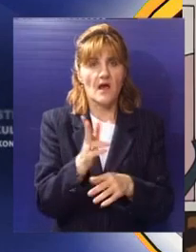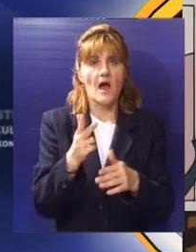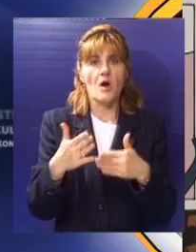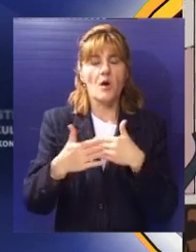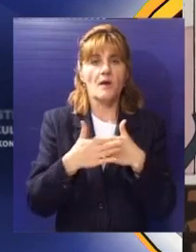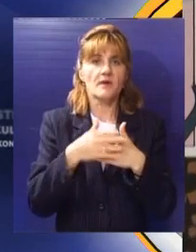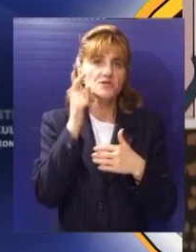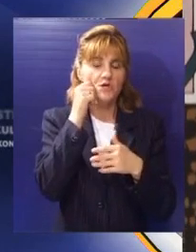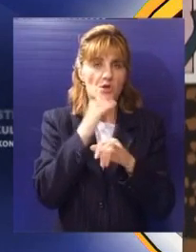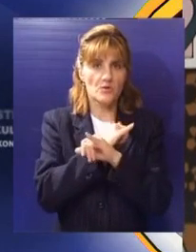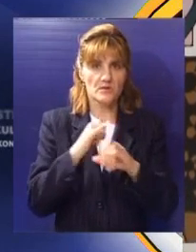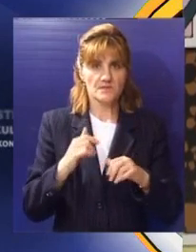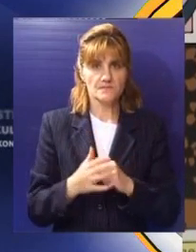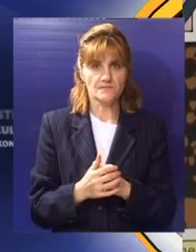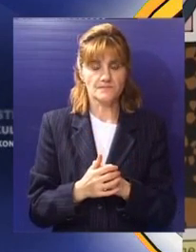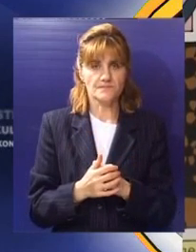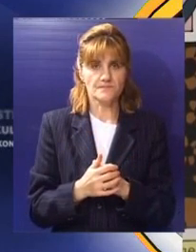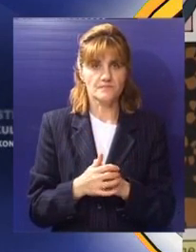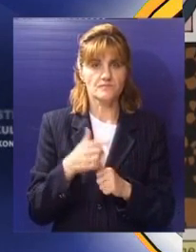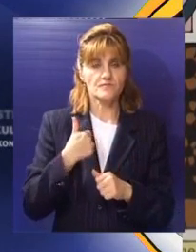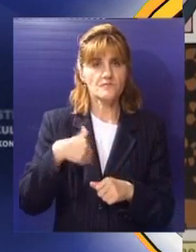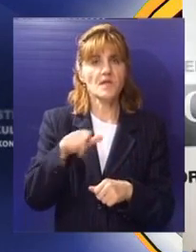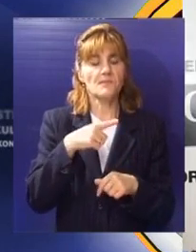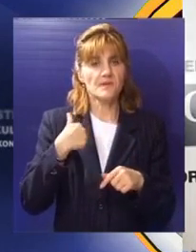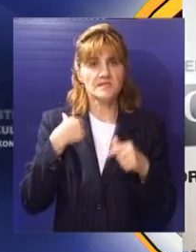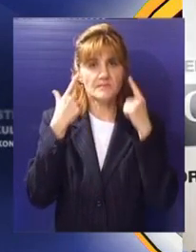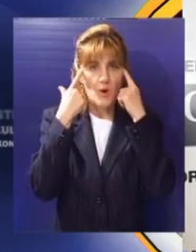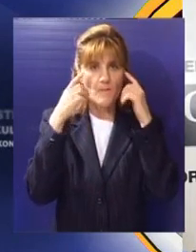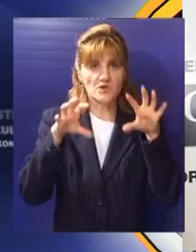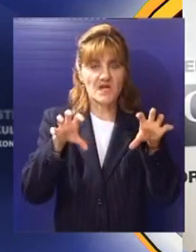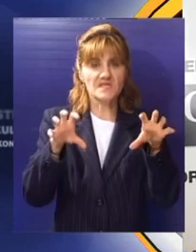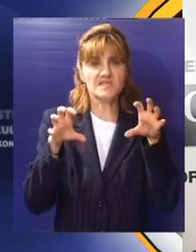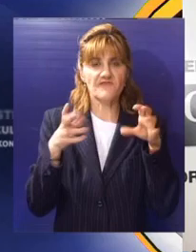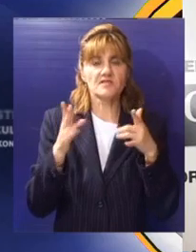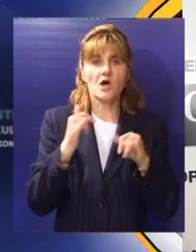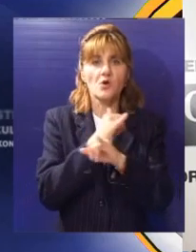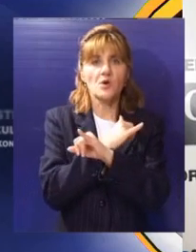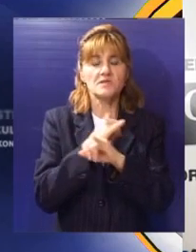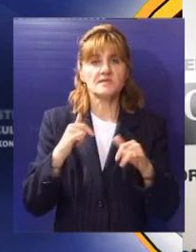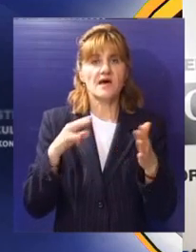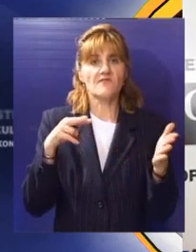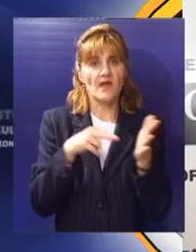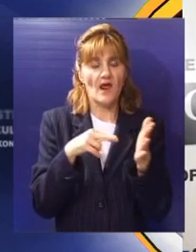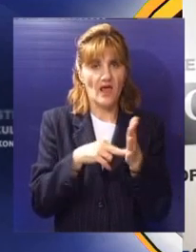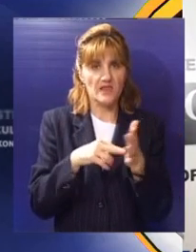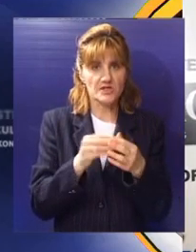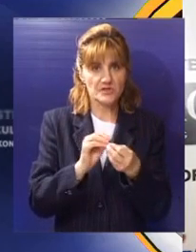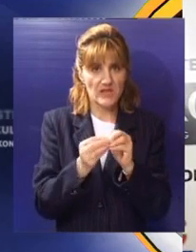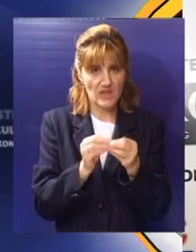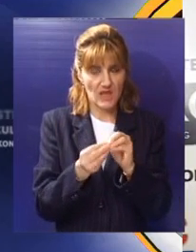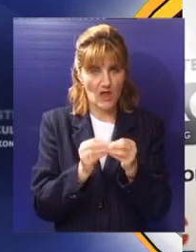približio potrošačima. Smo postali svesni da koliko god želimo da razvijamo elektronsko trgovanje,